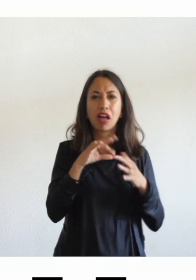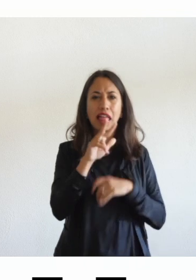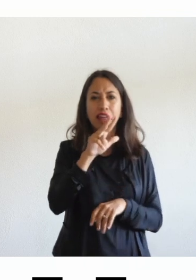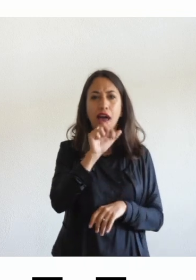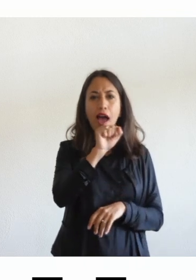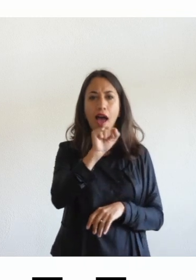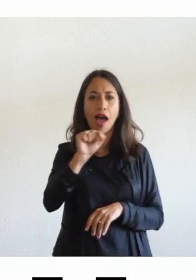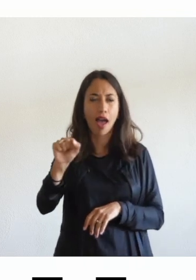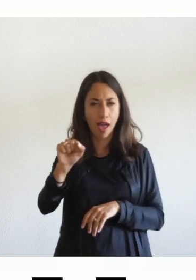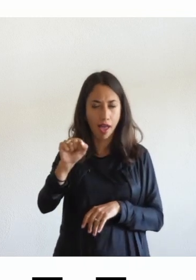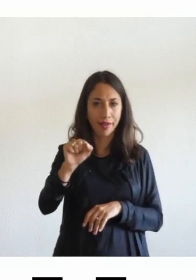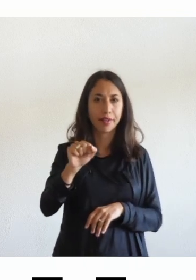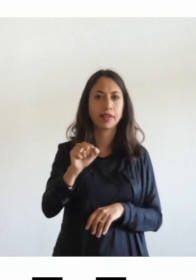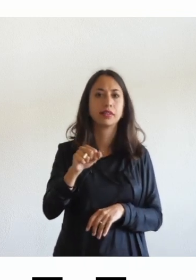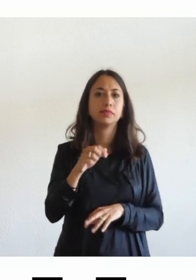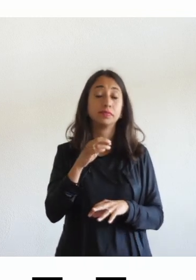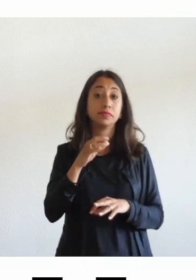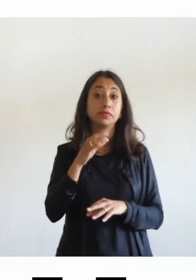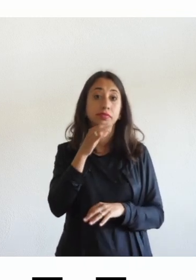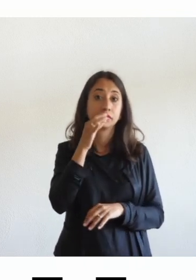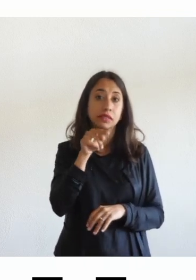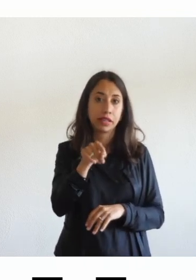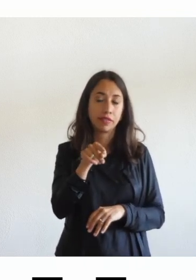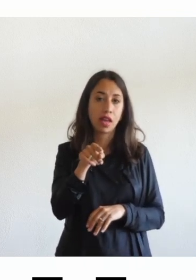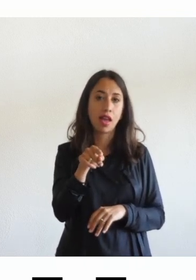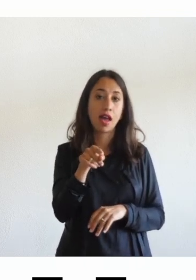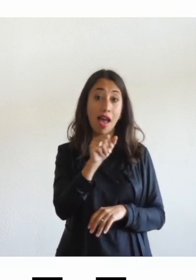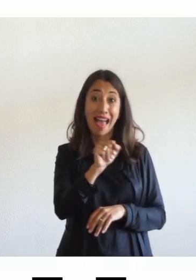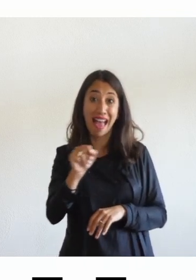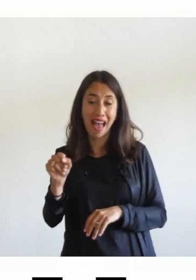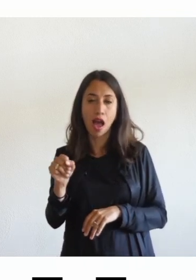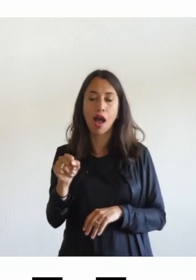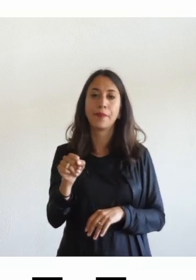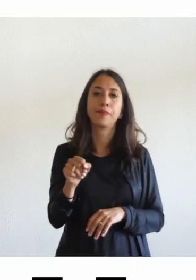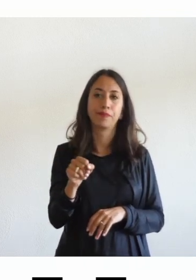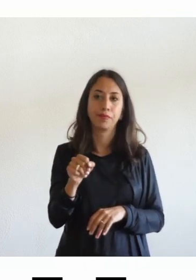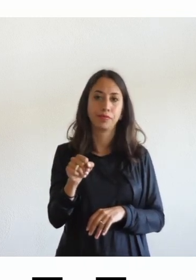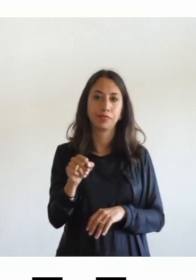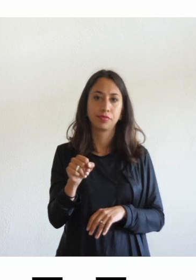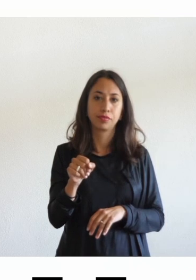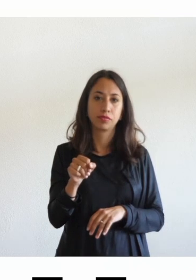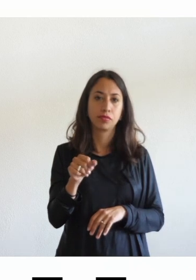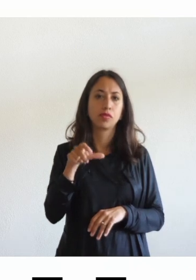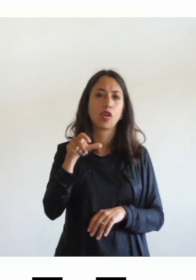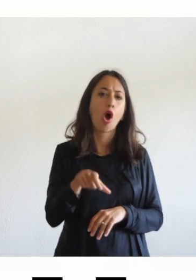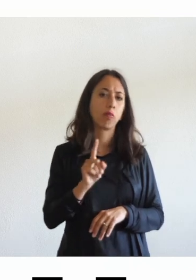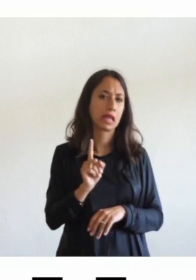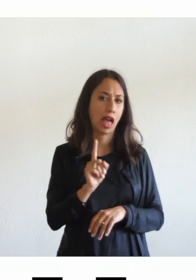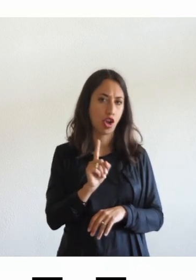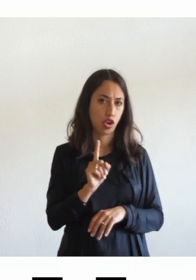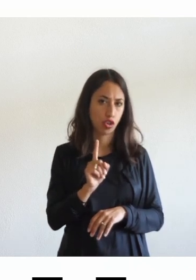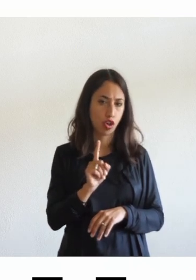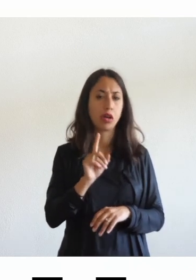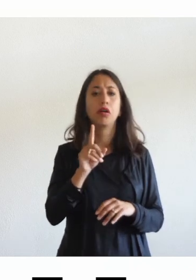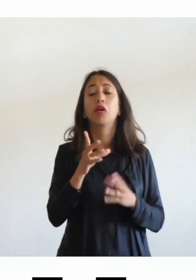è un requisito che non è teoricamente vicolante per la normativa nel senso se lo